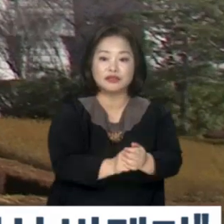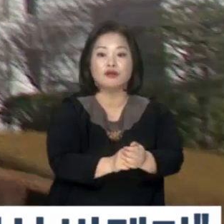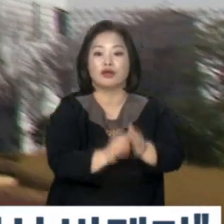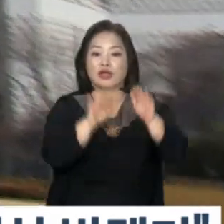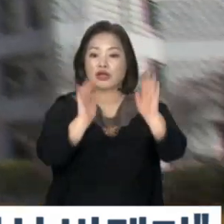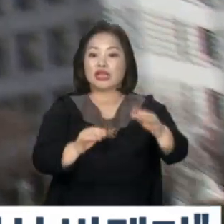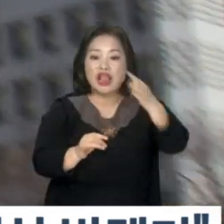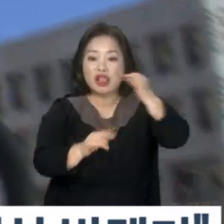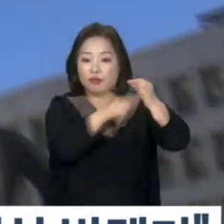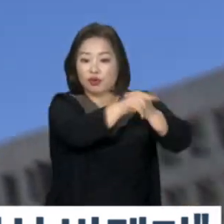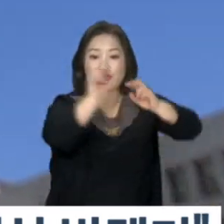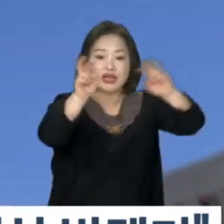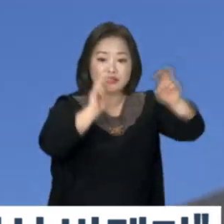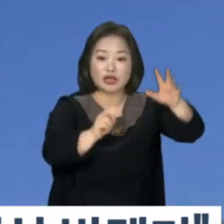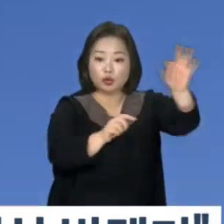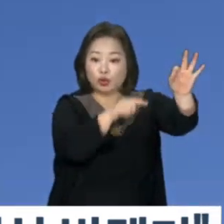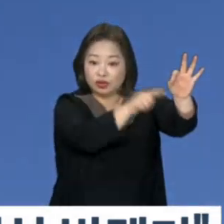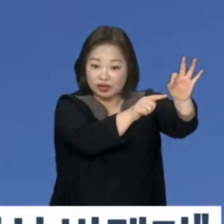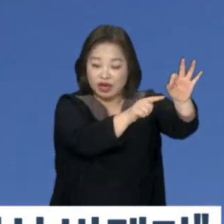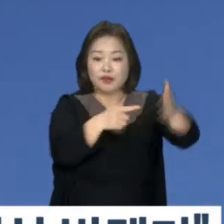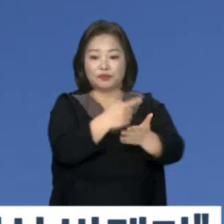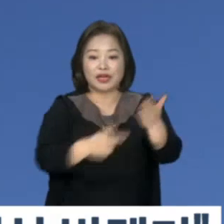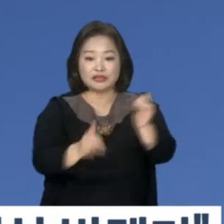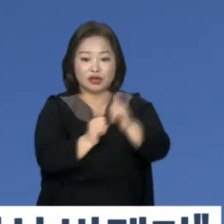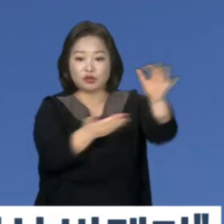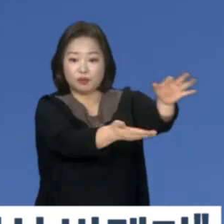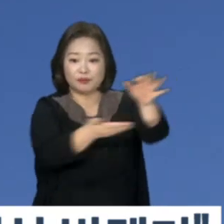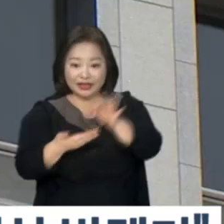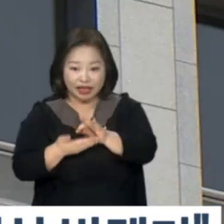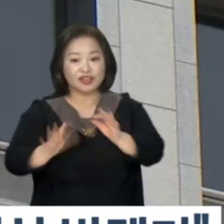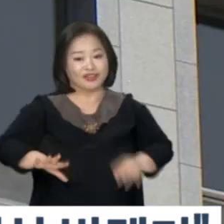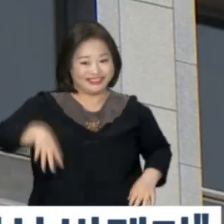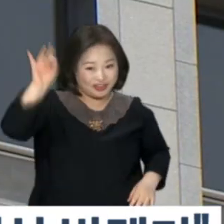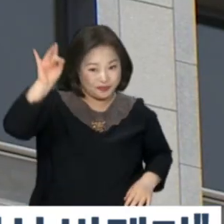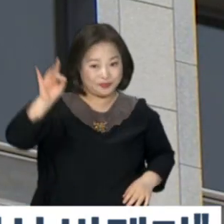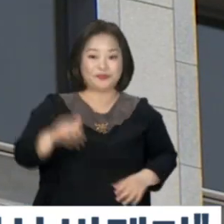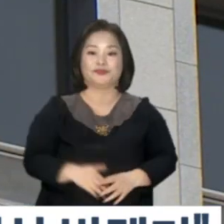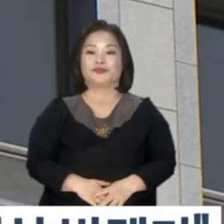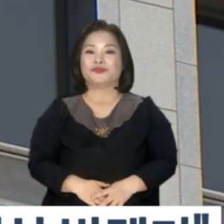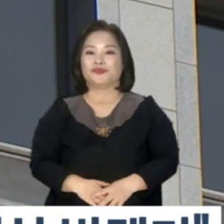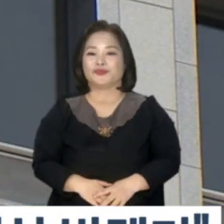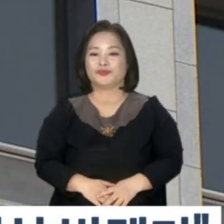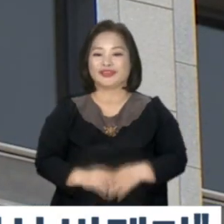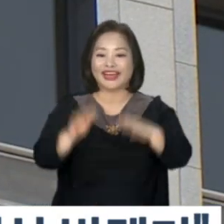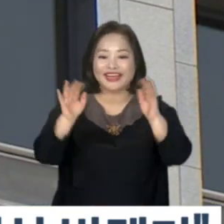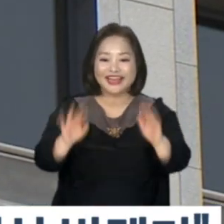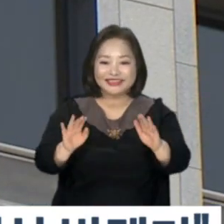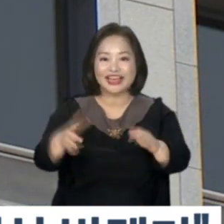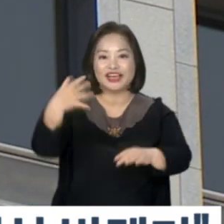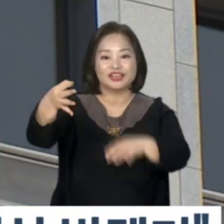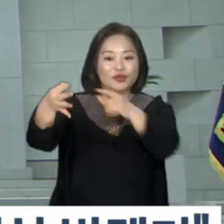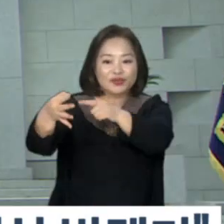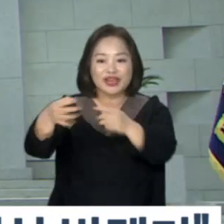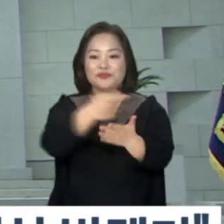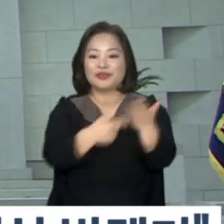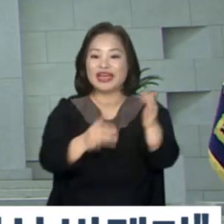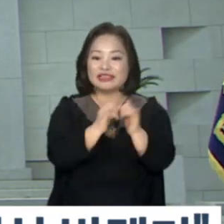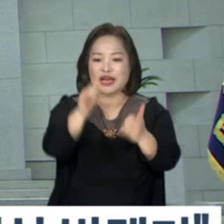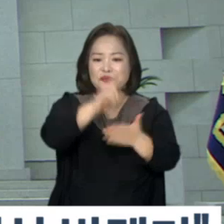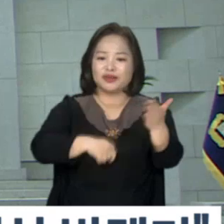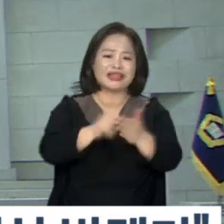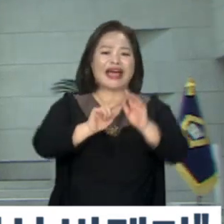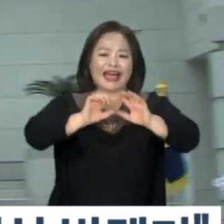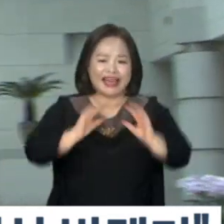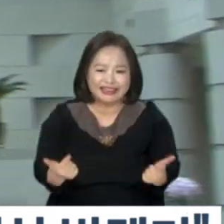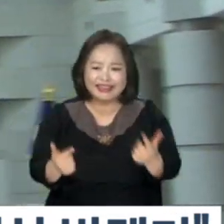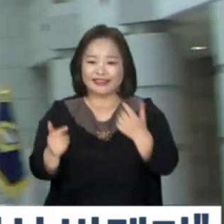경우 일본 기업의 돈으로 피해자가 배상금을 받아내는 최초의 사례가 됩니다. 다만 이 돈은 피해자 변제 성격이 아닌